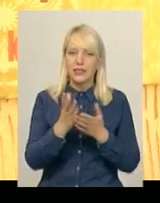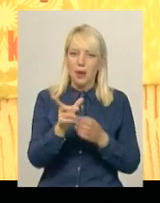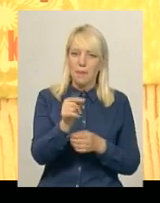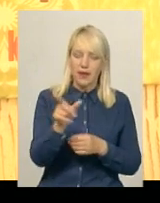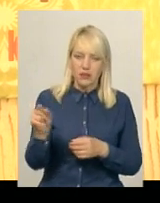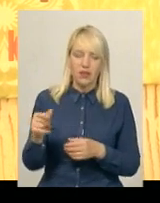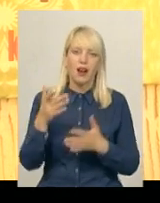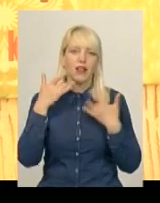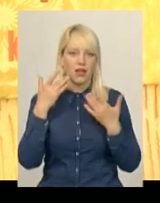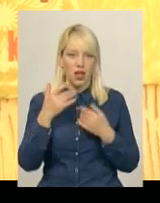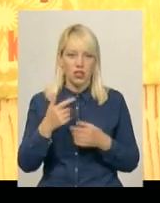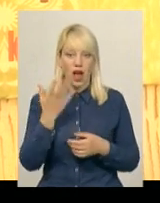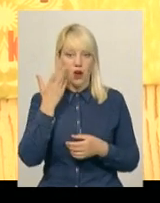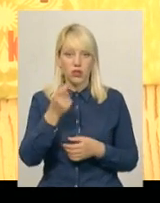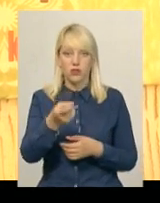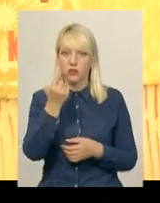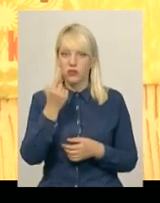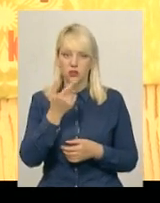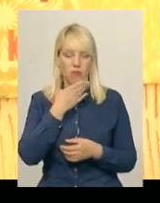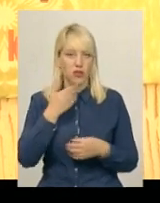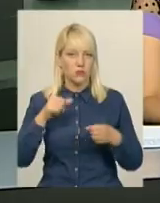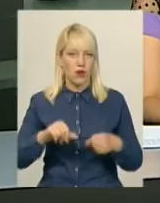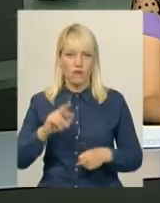тримається. І ти в жодному разі не маєш права на помилку.